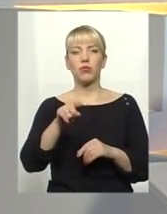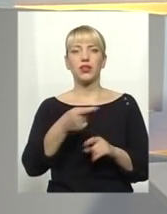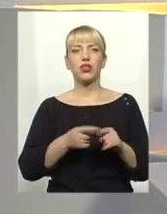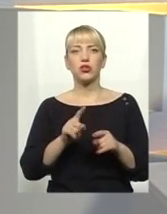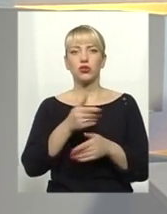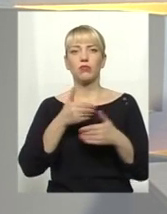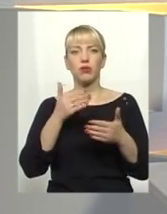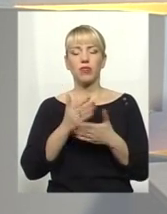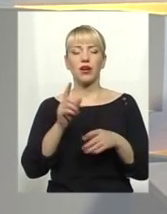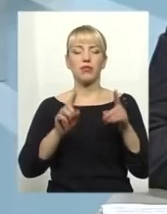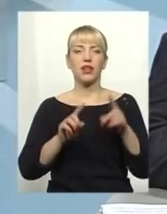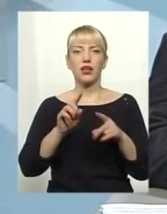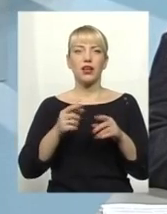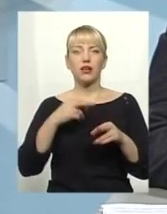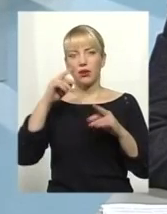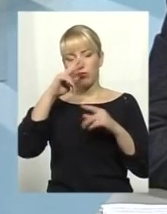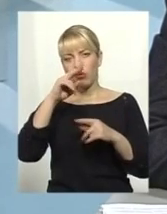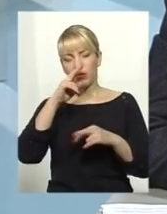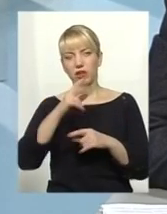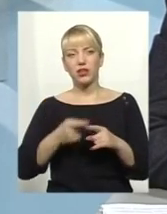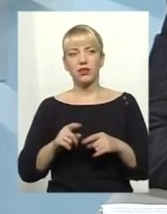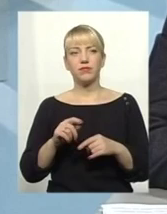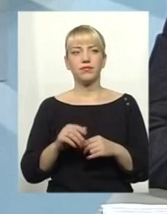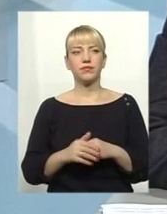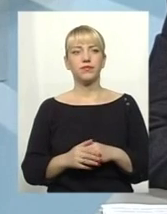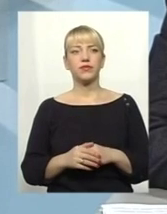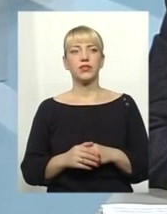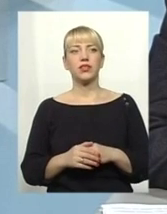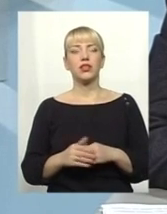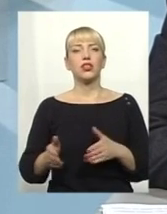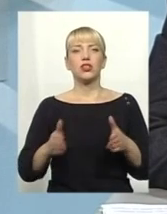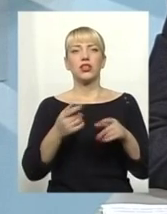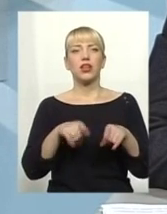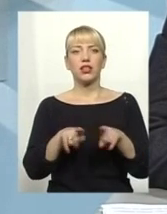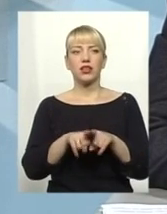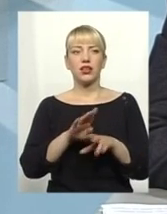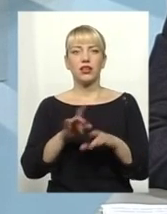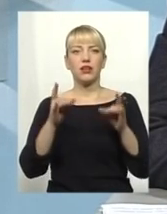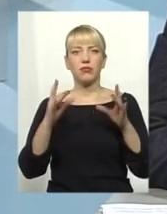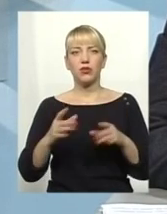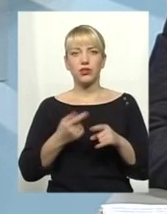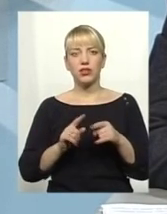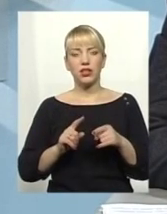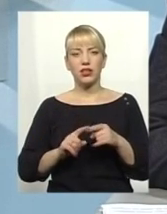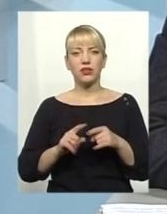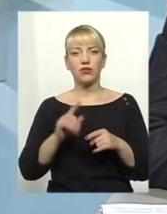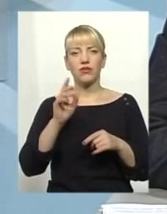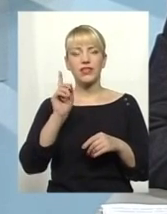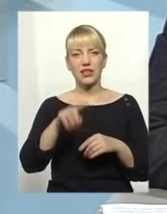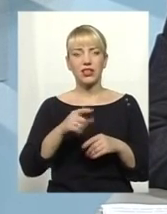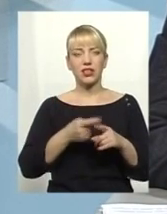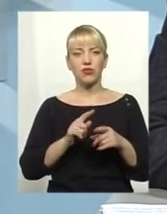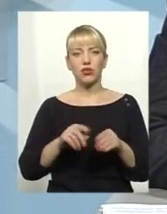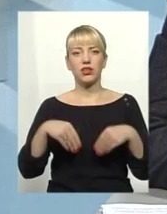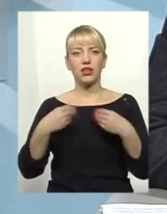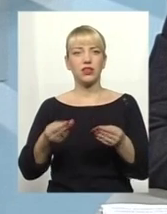ми маємо деякі помилки, жарти, шлях такий туруєм непростий, воно все-таки, по-перше,